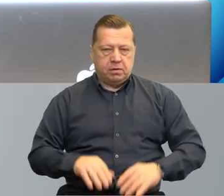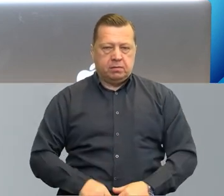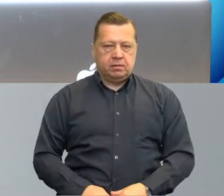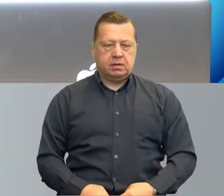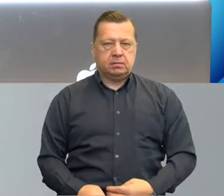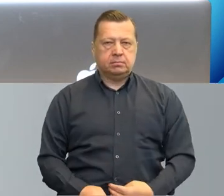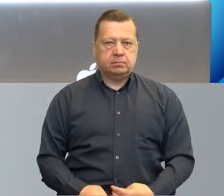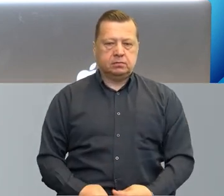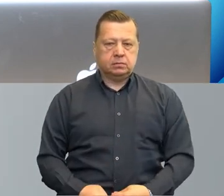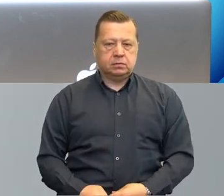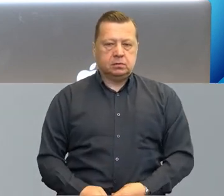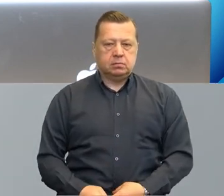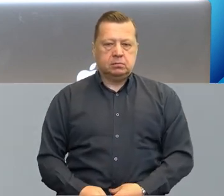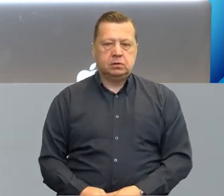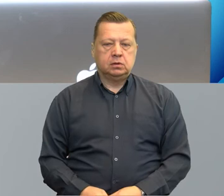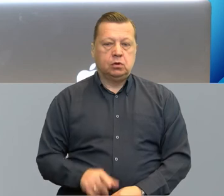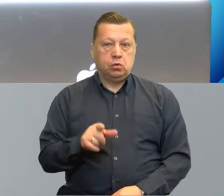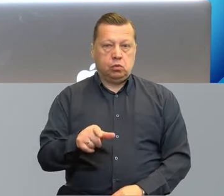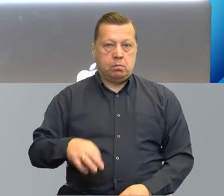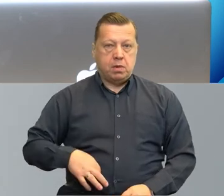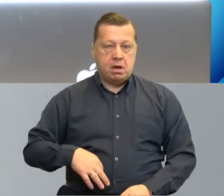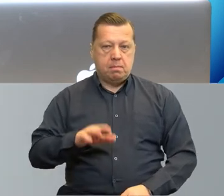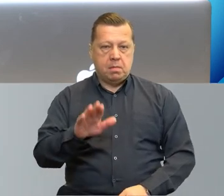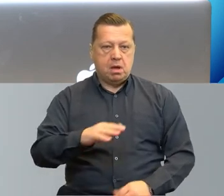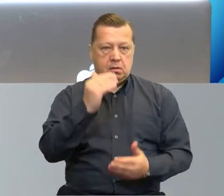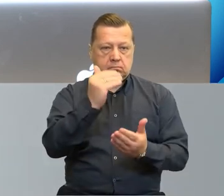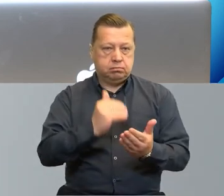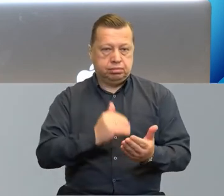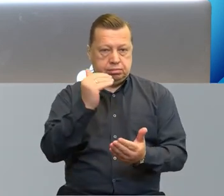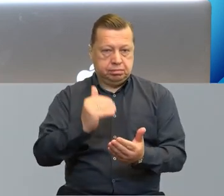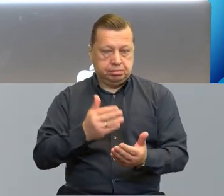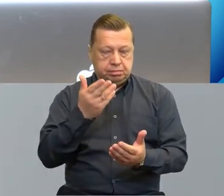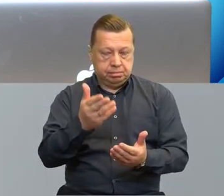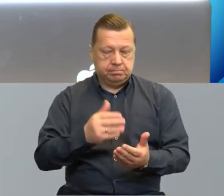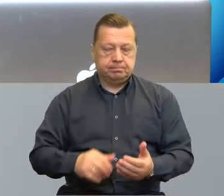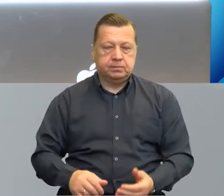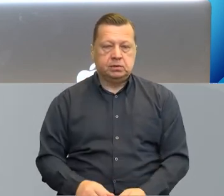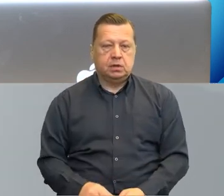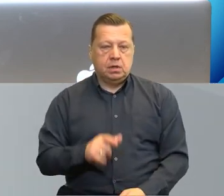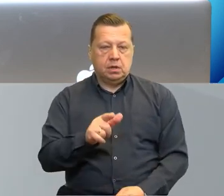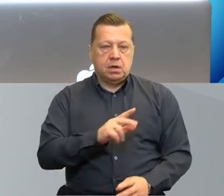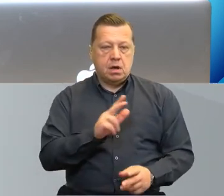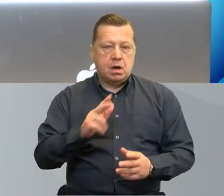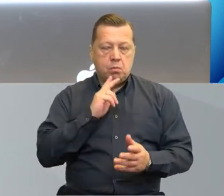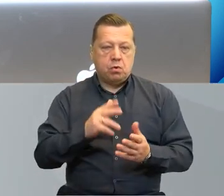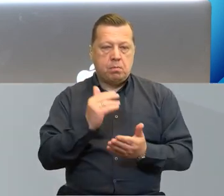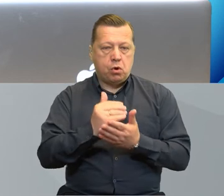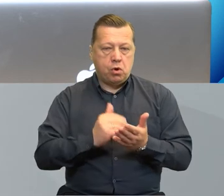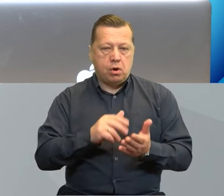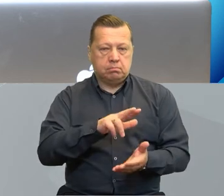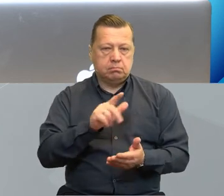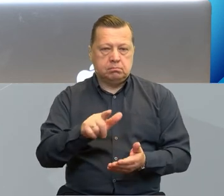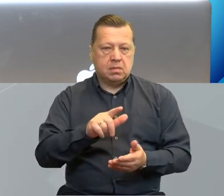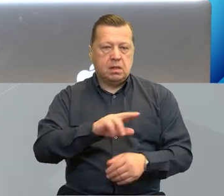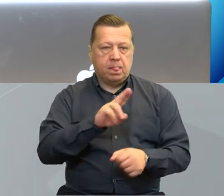Tutaj mają Państwo ten harmonogram, który w każdym programie został ustalony, co do właśnie